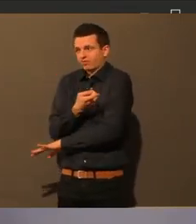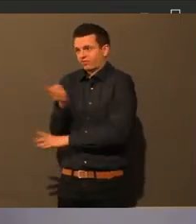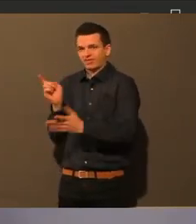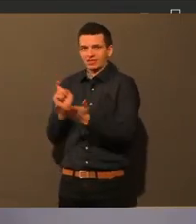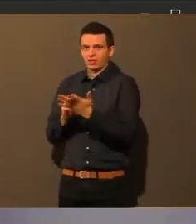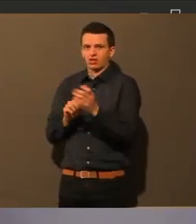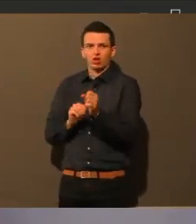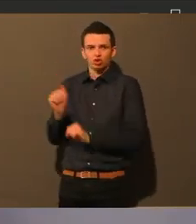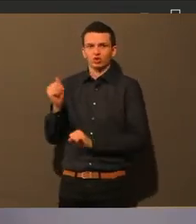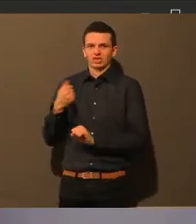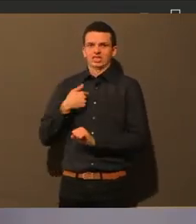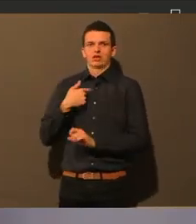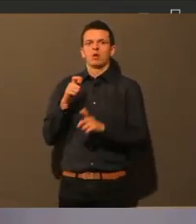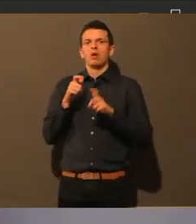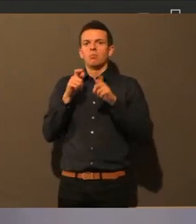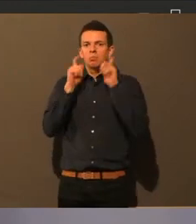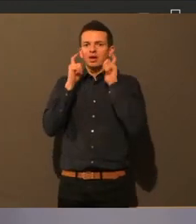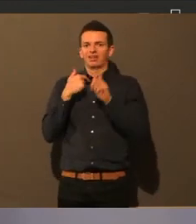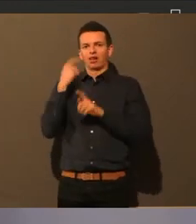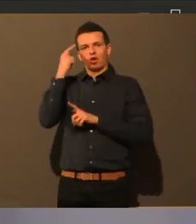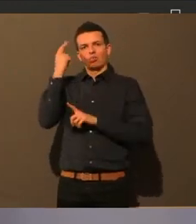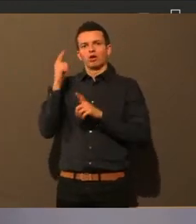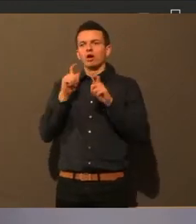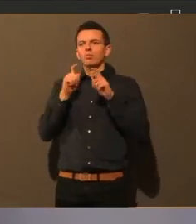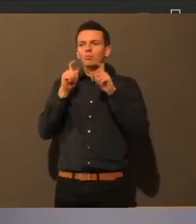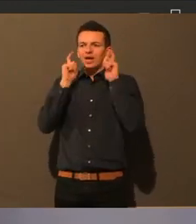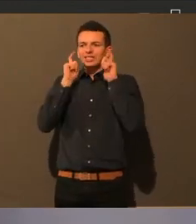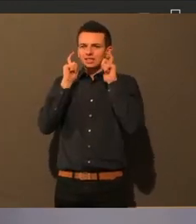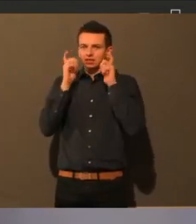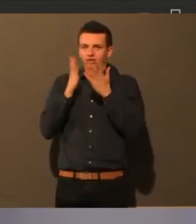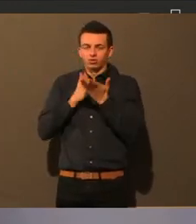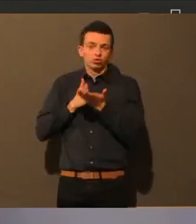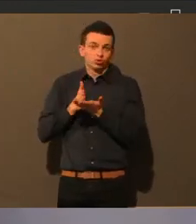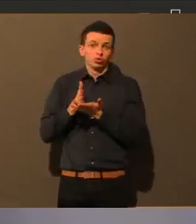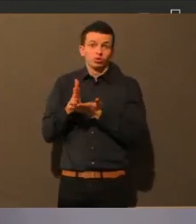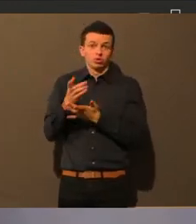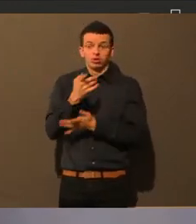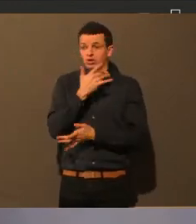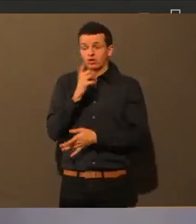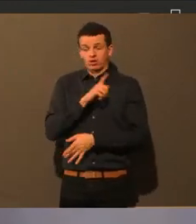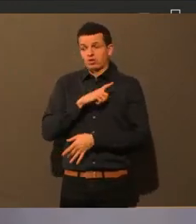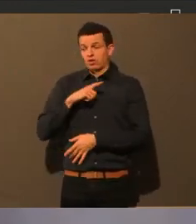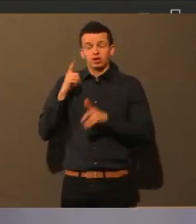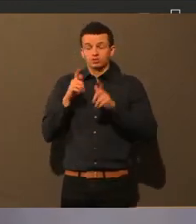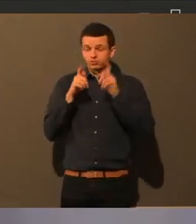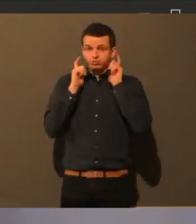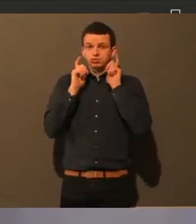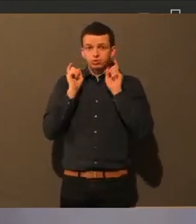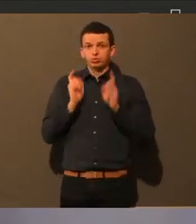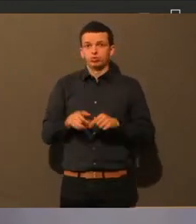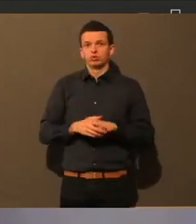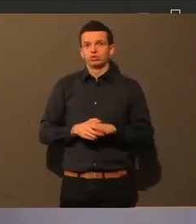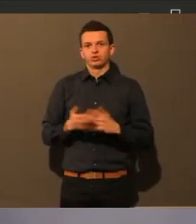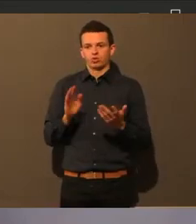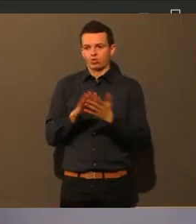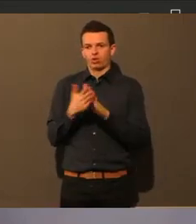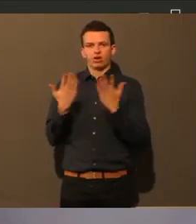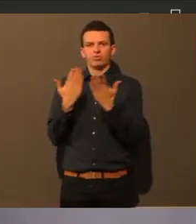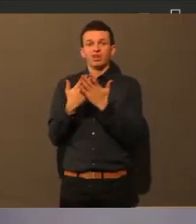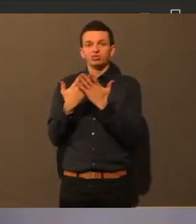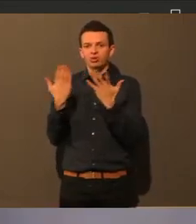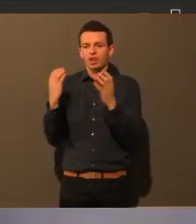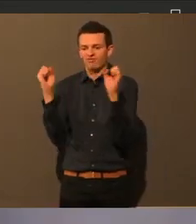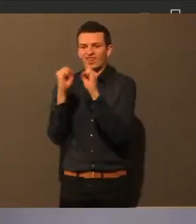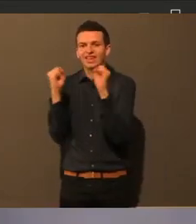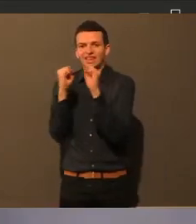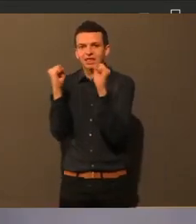begleiten. Und da ist es doch schön, gerade wenn mir im Winter oder irgendwann, wenn es regnet, die Maske runterfällt und ich habe keinen Ersatz